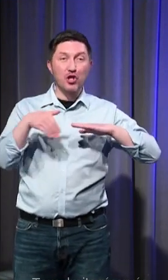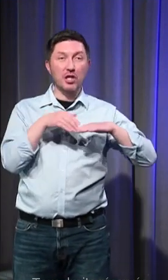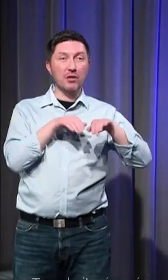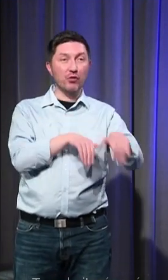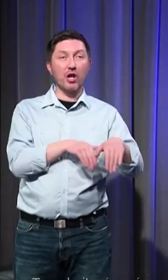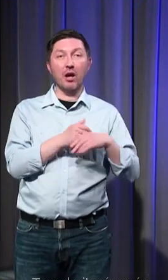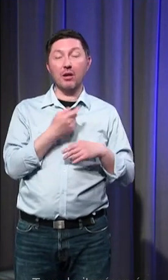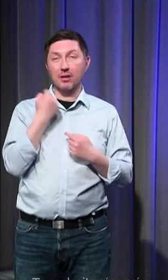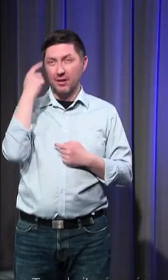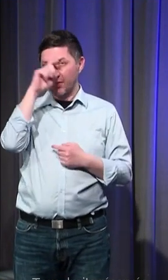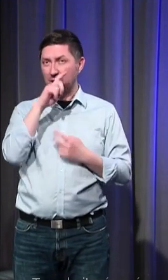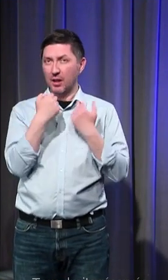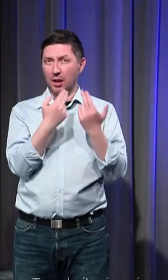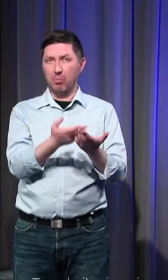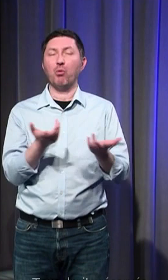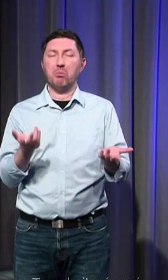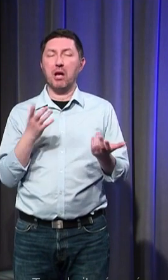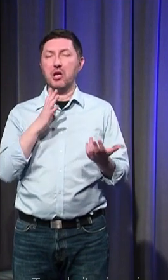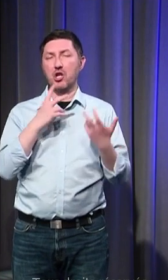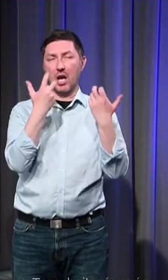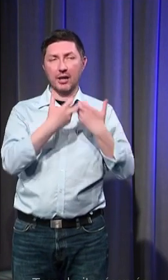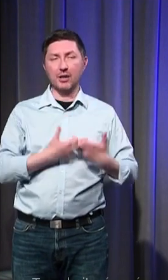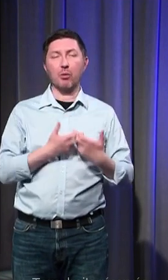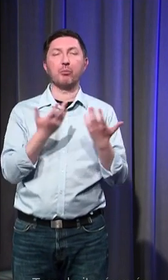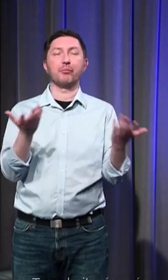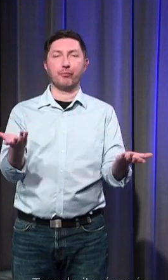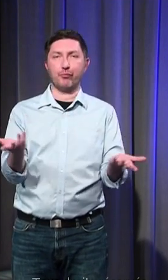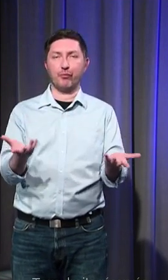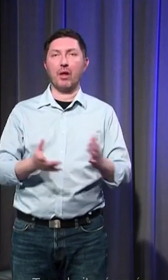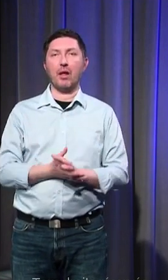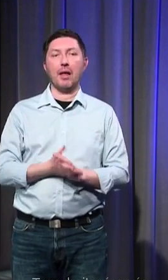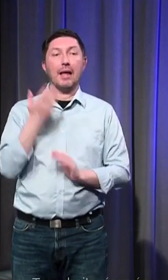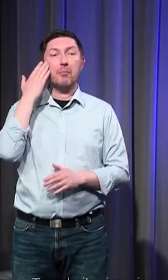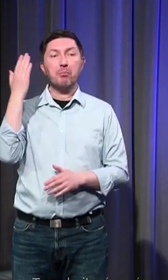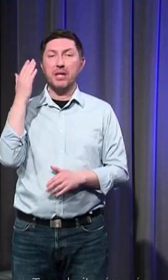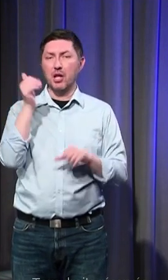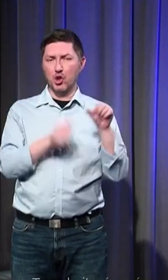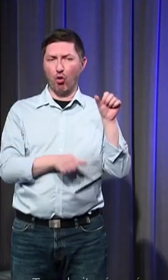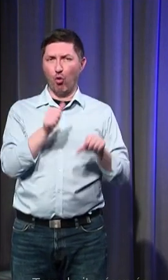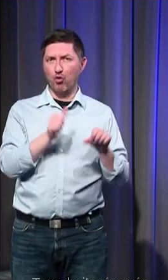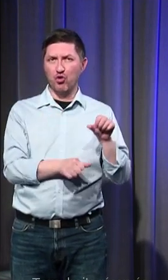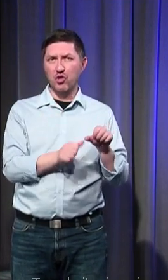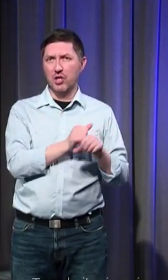j'ai quelques exemples par exemple quelqu'un qui subit un acte chirurgical très